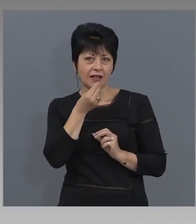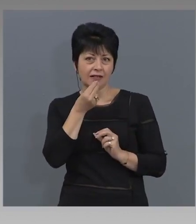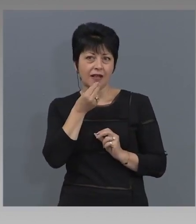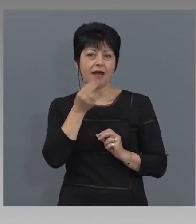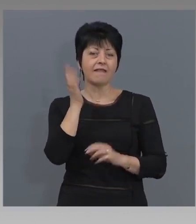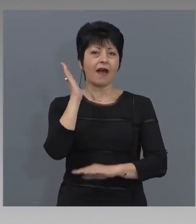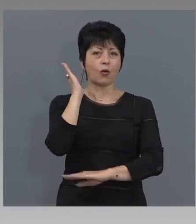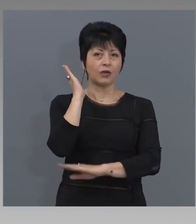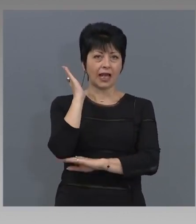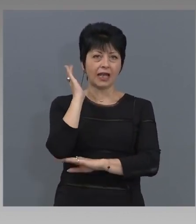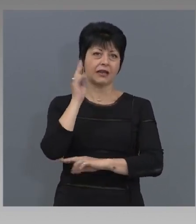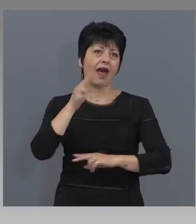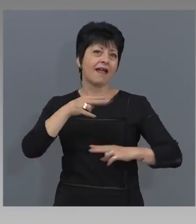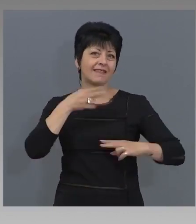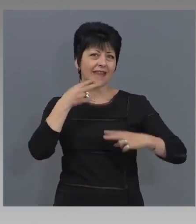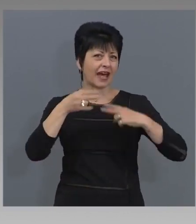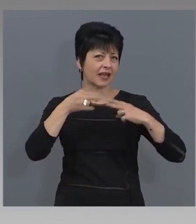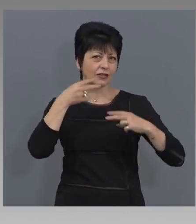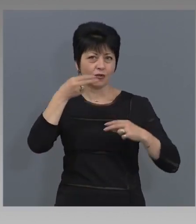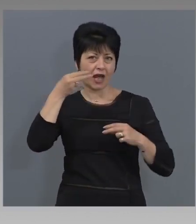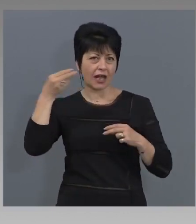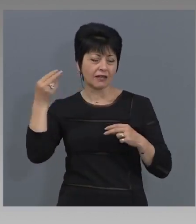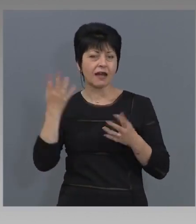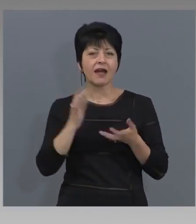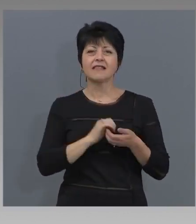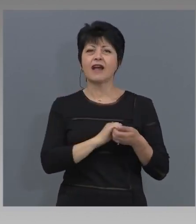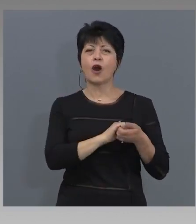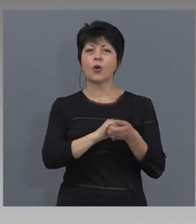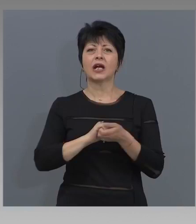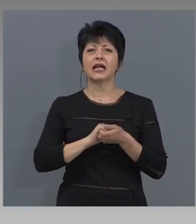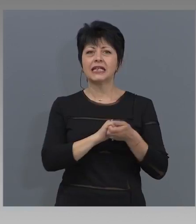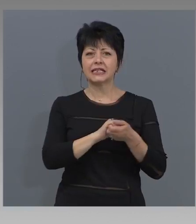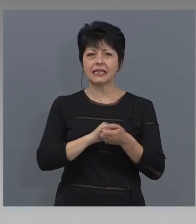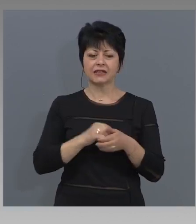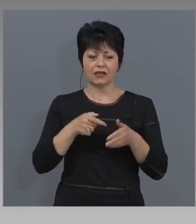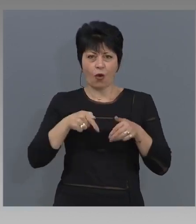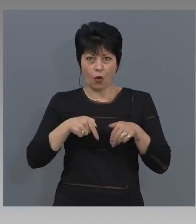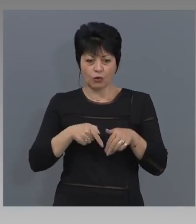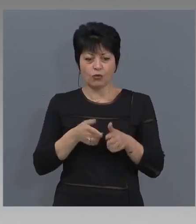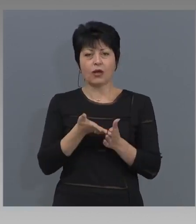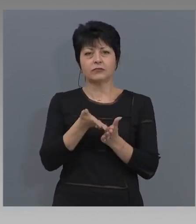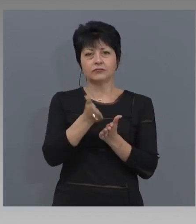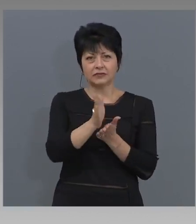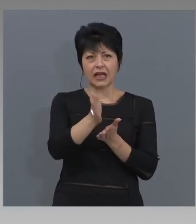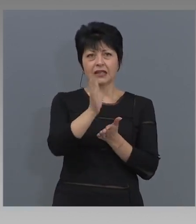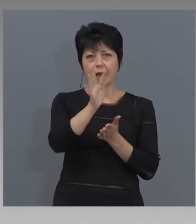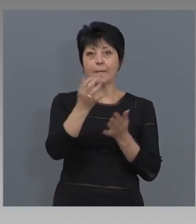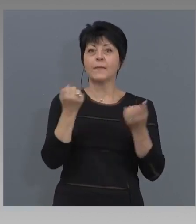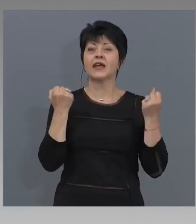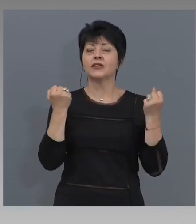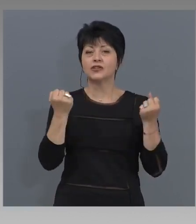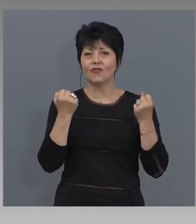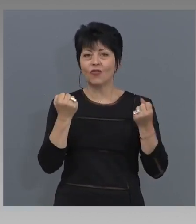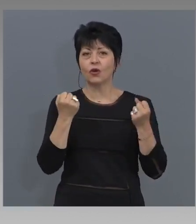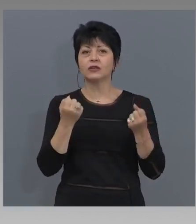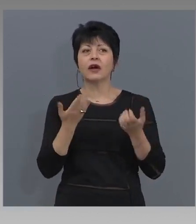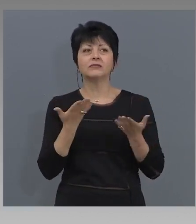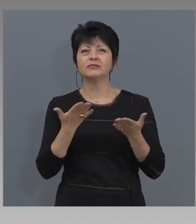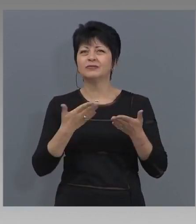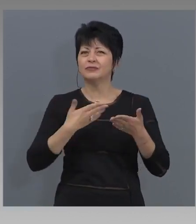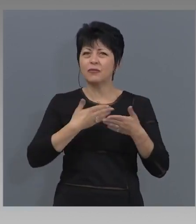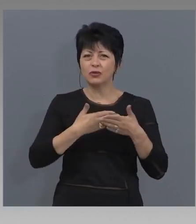ресторантите и въобще на организацията от тук нататък на живота по отношение на това